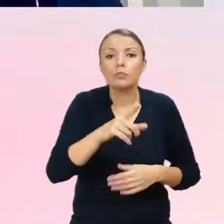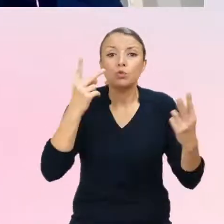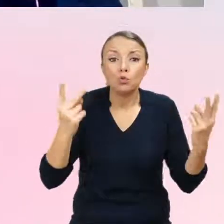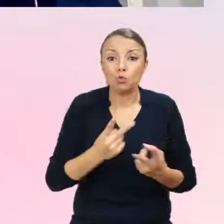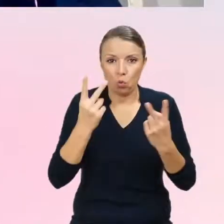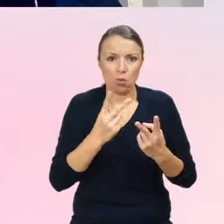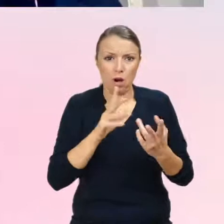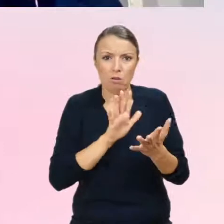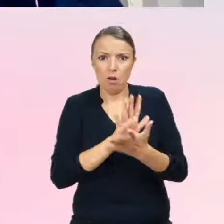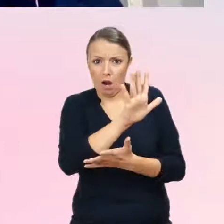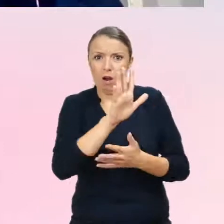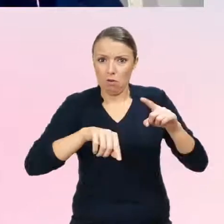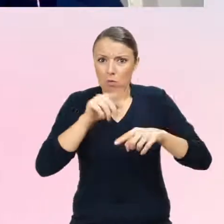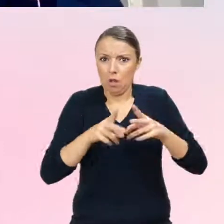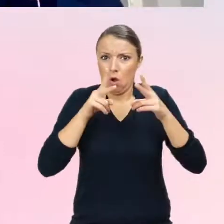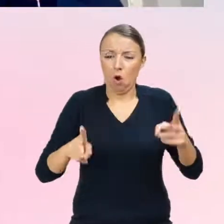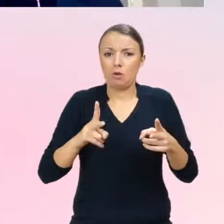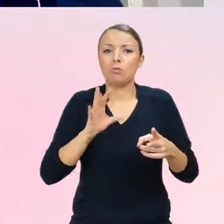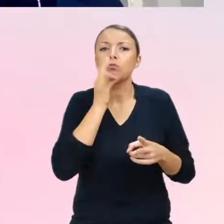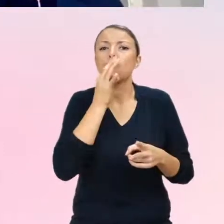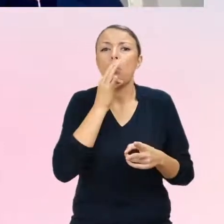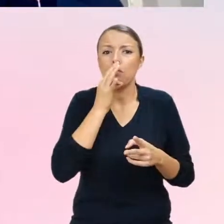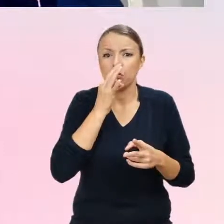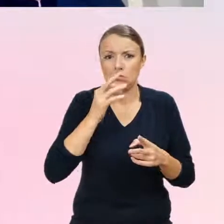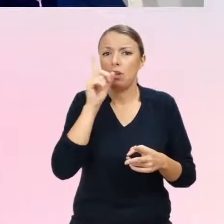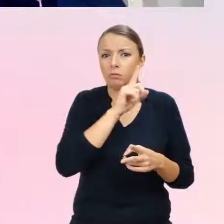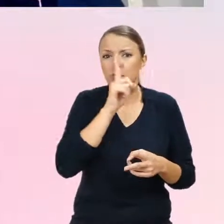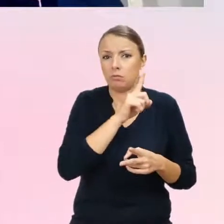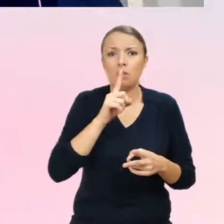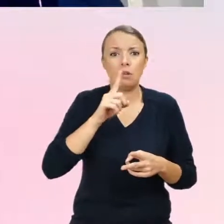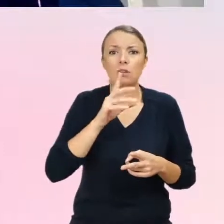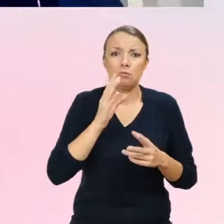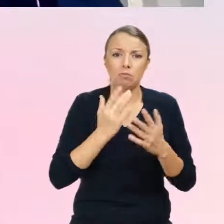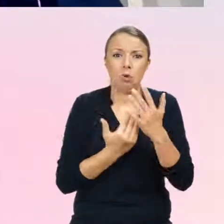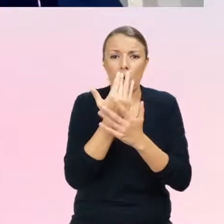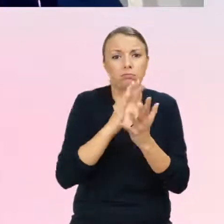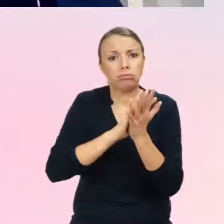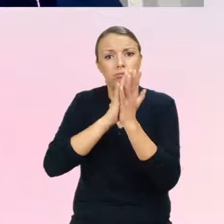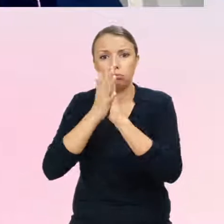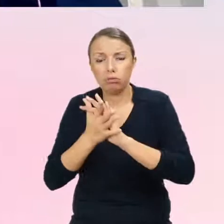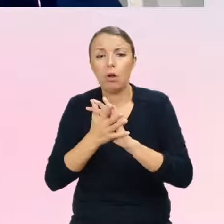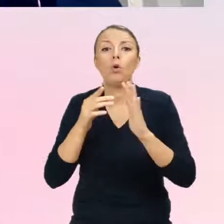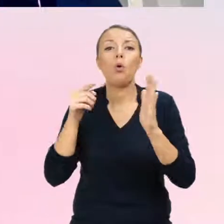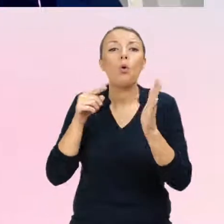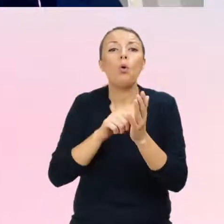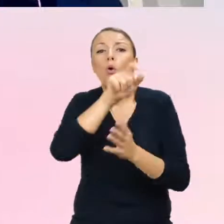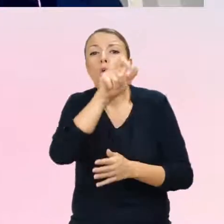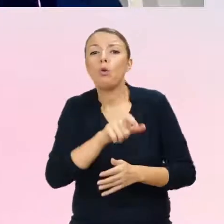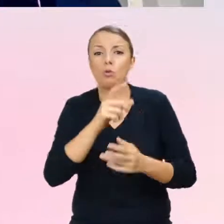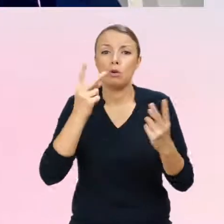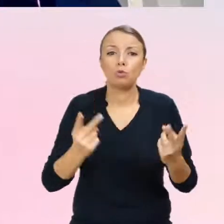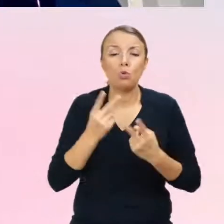Tożsamości, w którą dana osoba będzie, kształtuje właśnie, którą